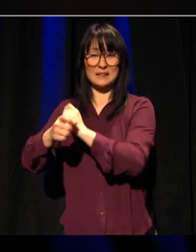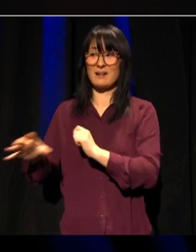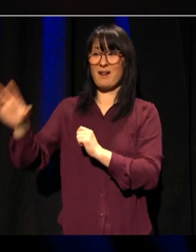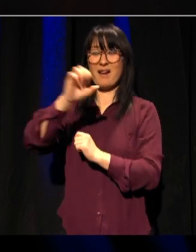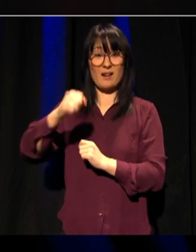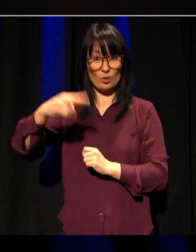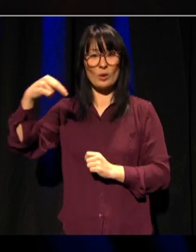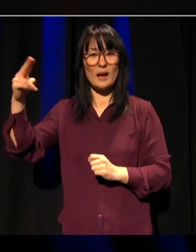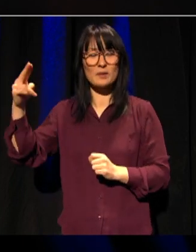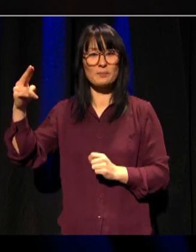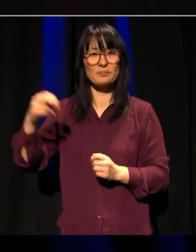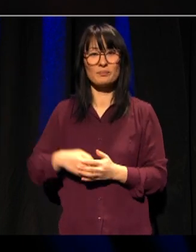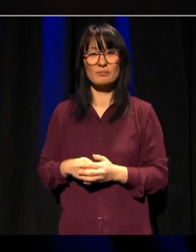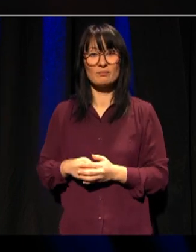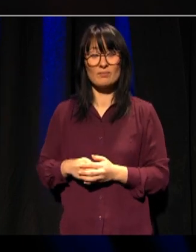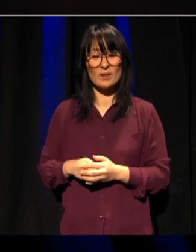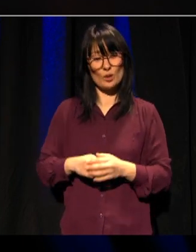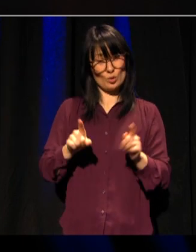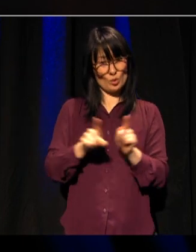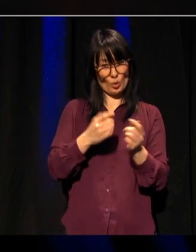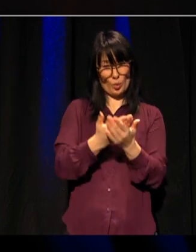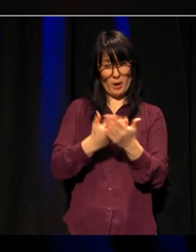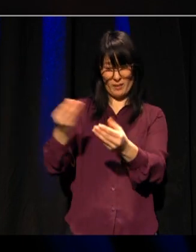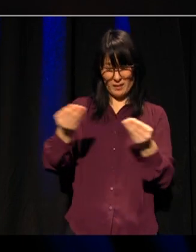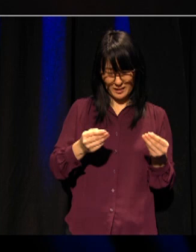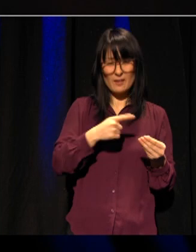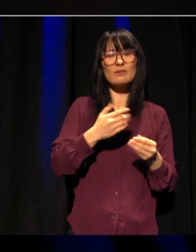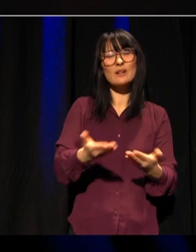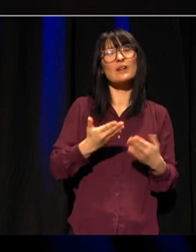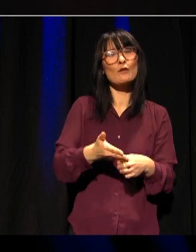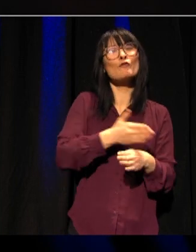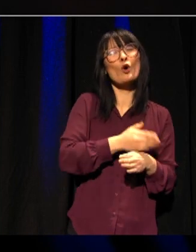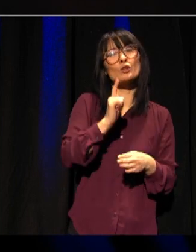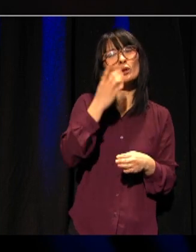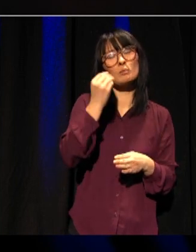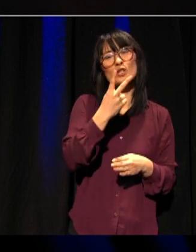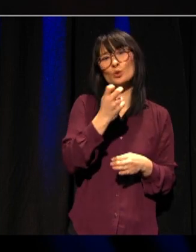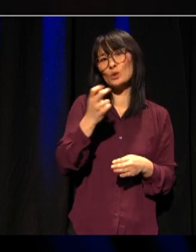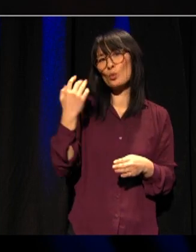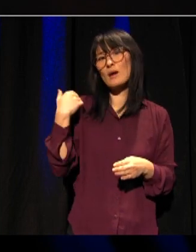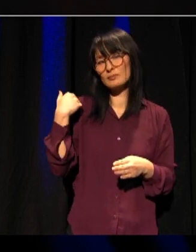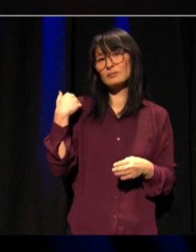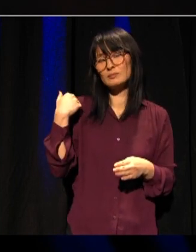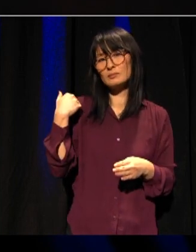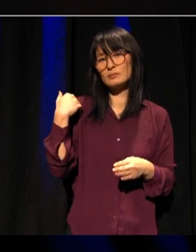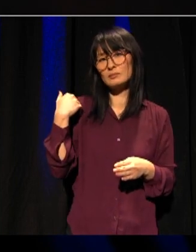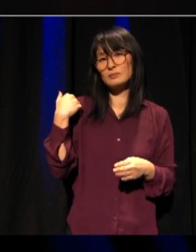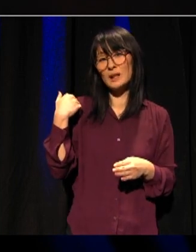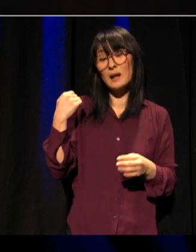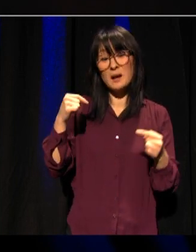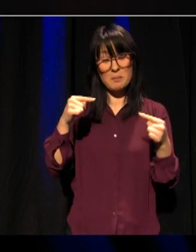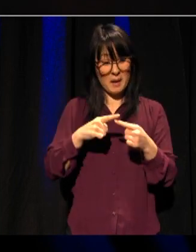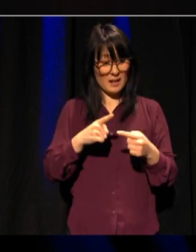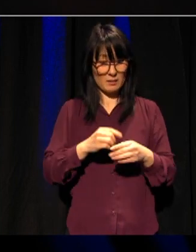Den oppgaven lå på vårt bord også før 12. mars 2020. Men i kjølevannet av en